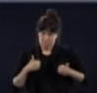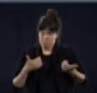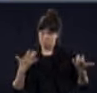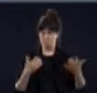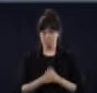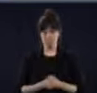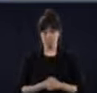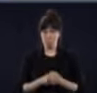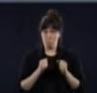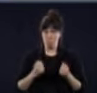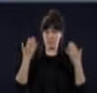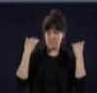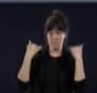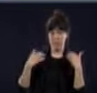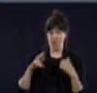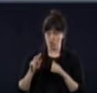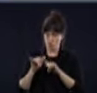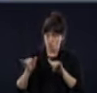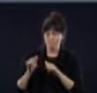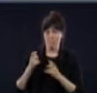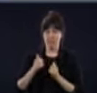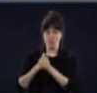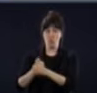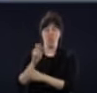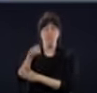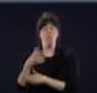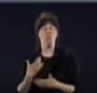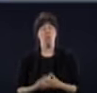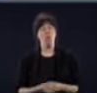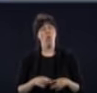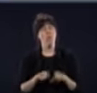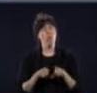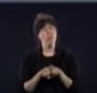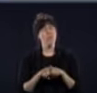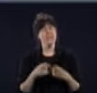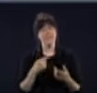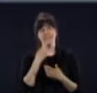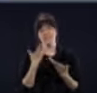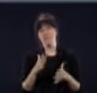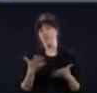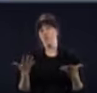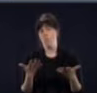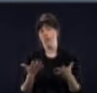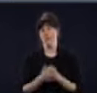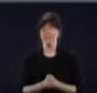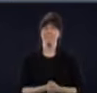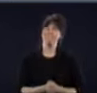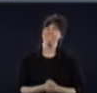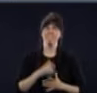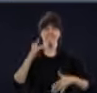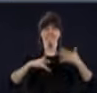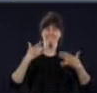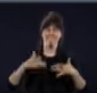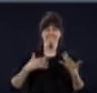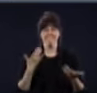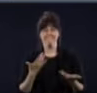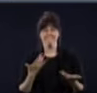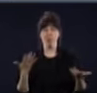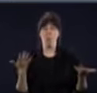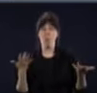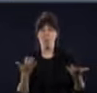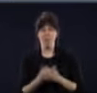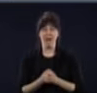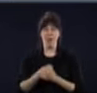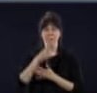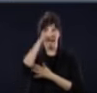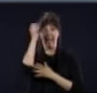respecter les consignes. Tout à l'heure, je l'ai dit, il faut garder à l'esprit que c'est excitant, puis c'est attirant, c'est